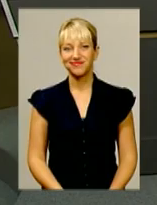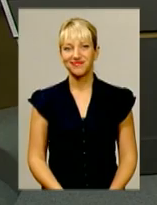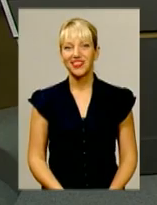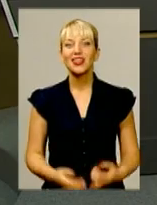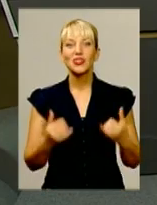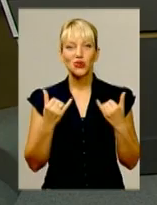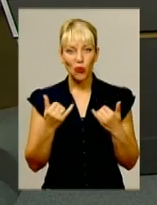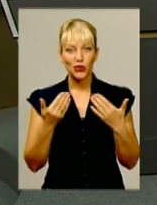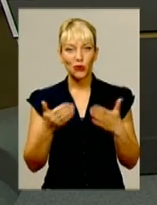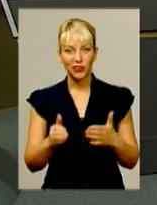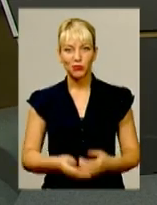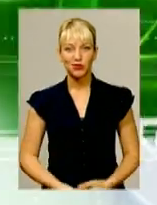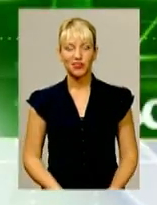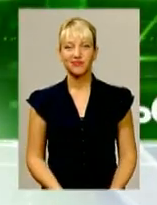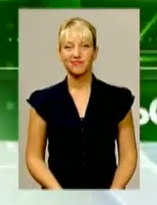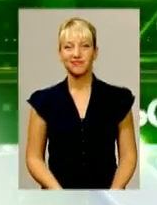Сьогодні у випуску.